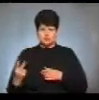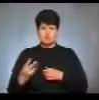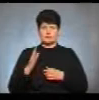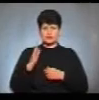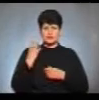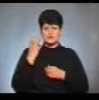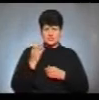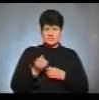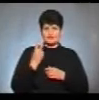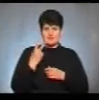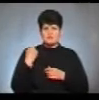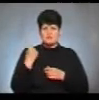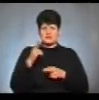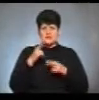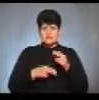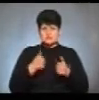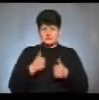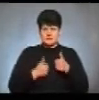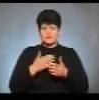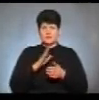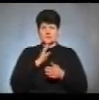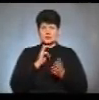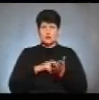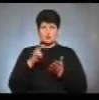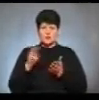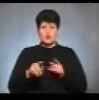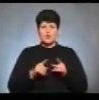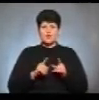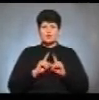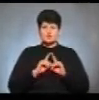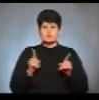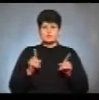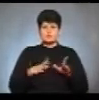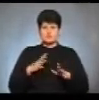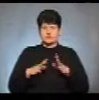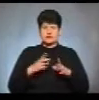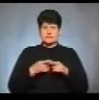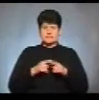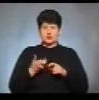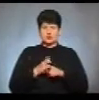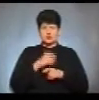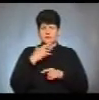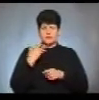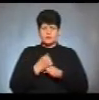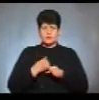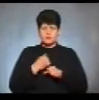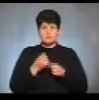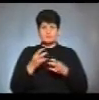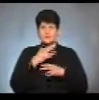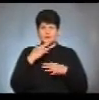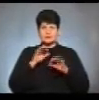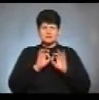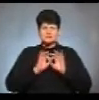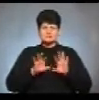перших в кінці змагань, бо дівчатка дострибують. Особливо в це тренування дуже багато роботи. Треба багато